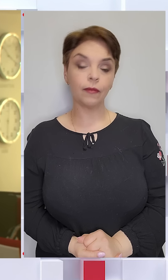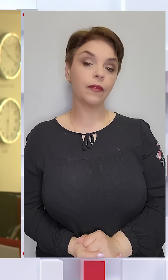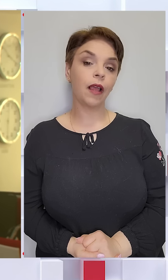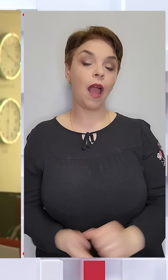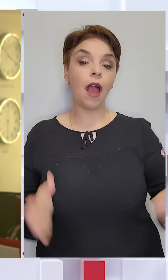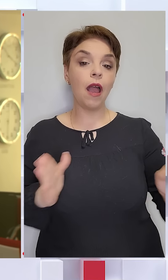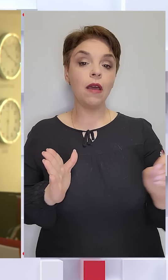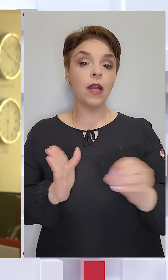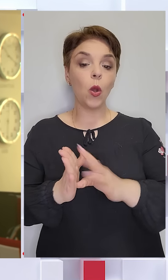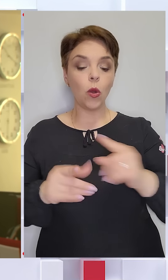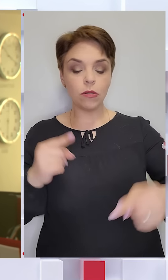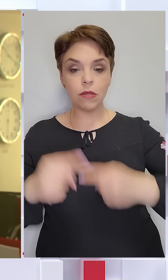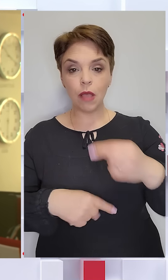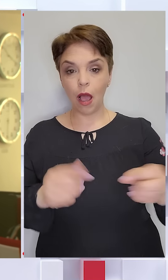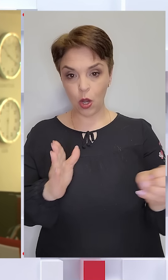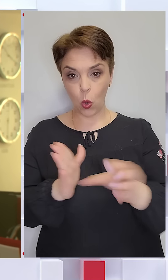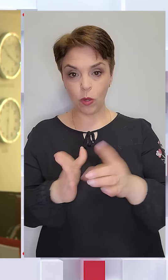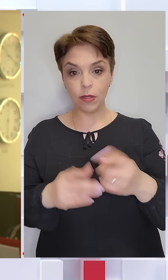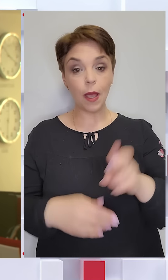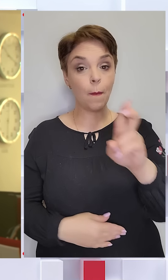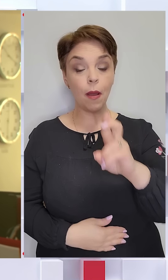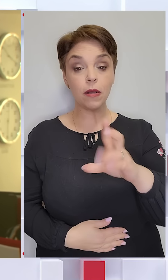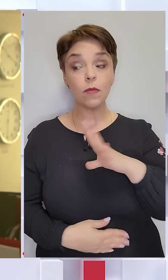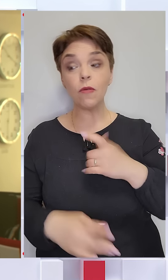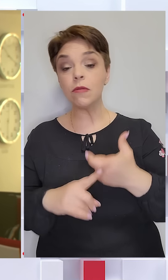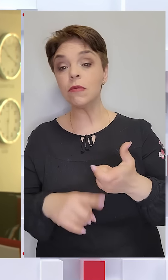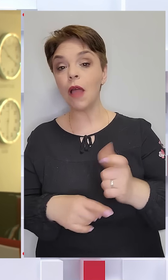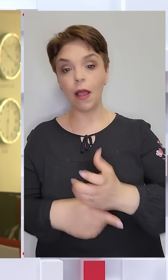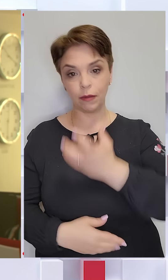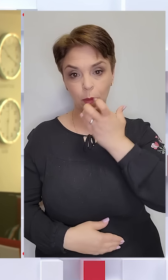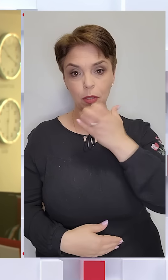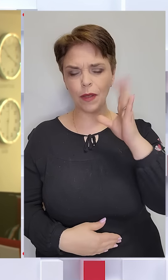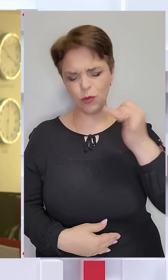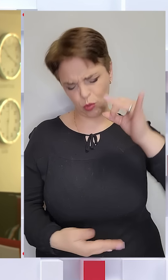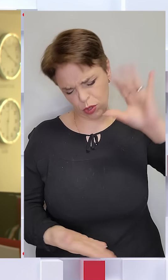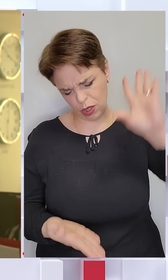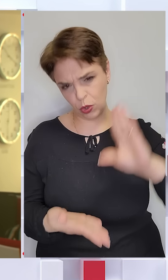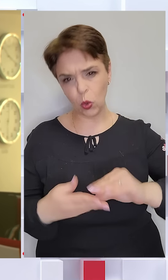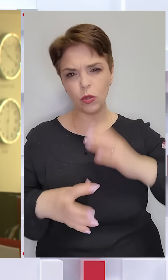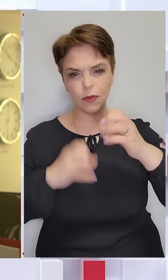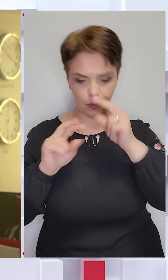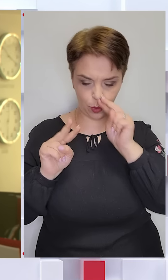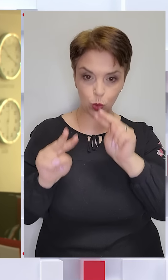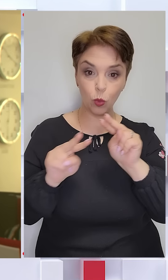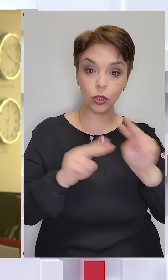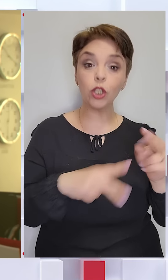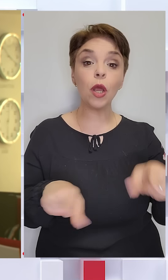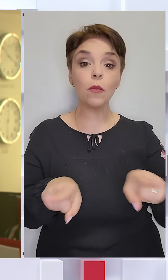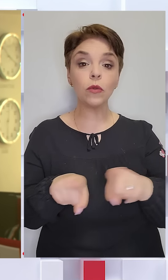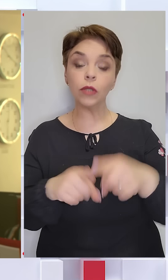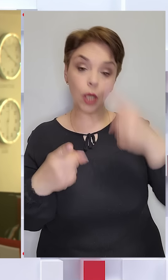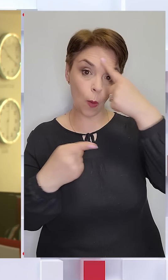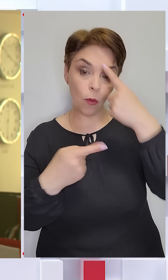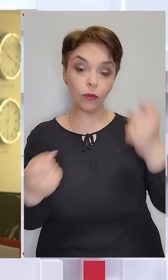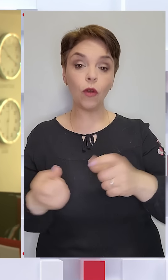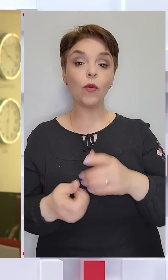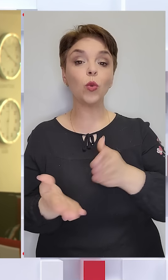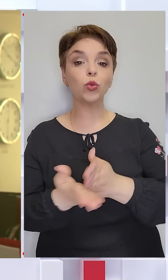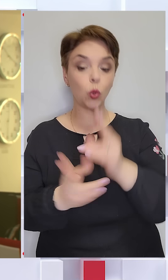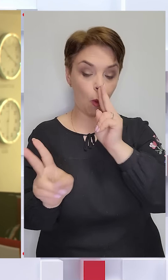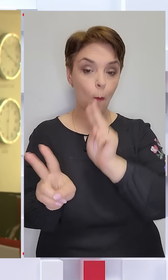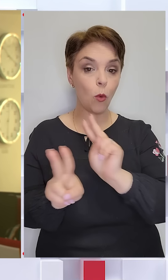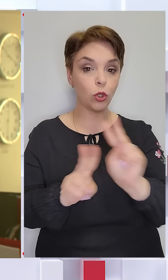Рекорд за рекордом. Цей березень був найтеплішим за всю історію світових спостережень. Про таке повідомили у Службі